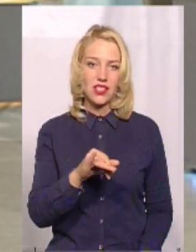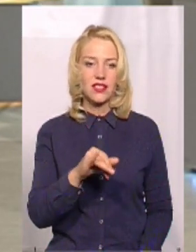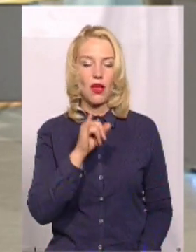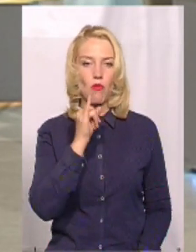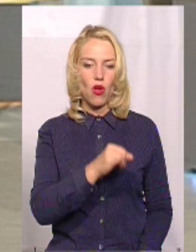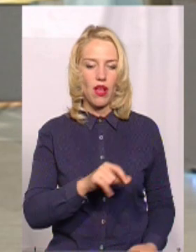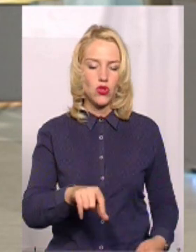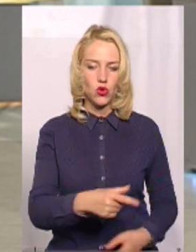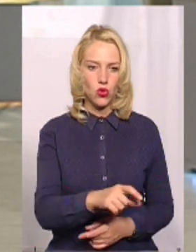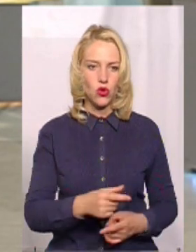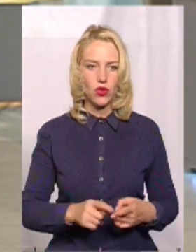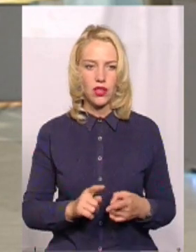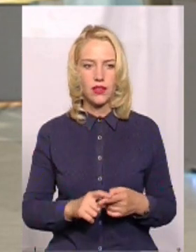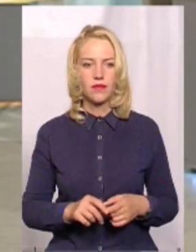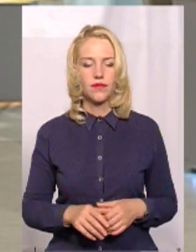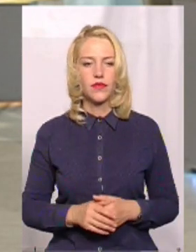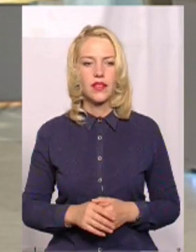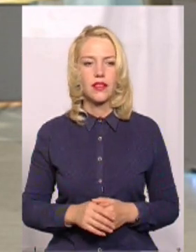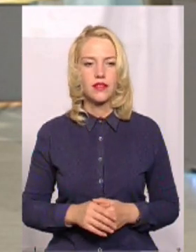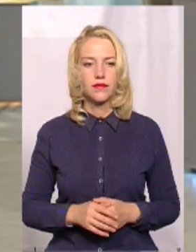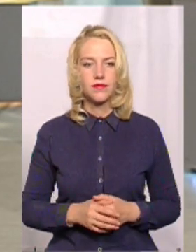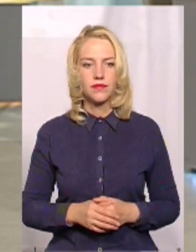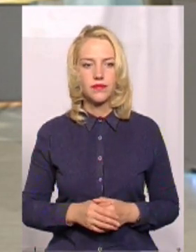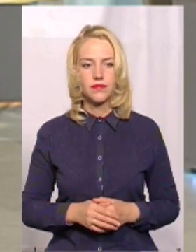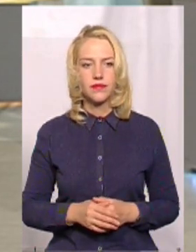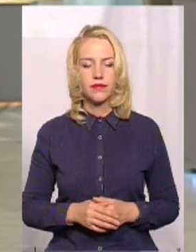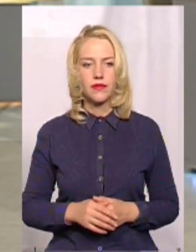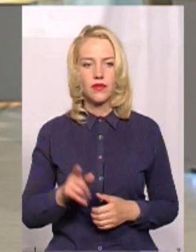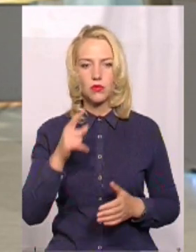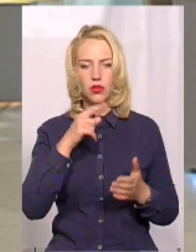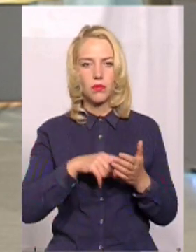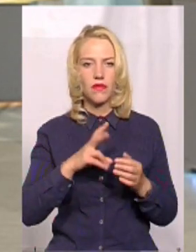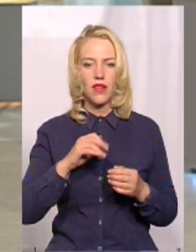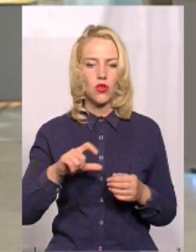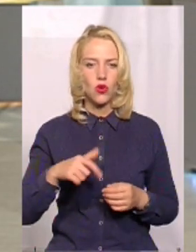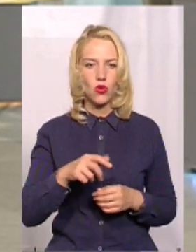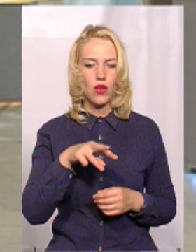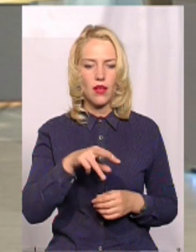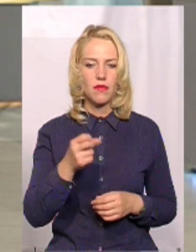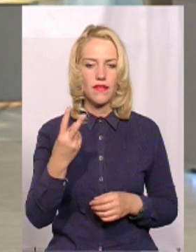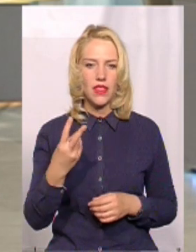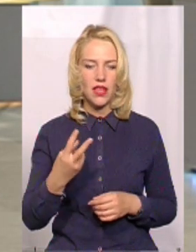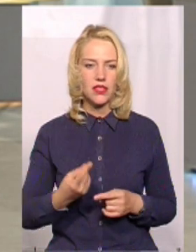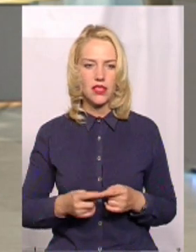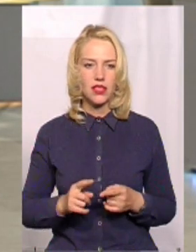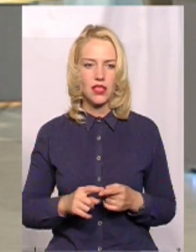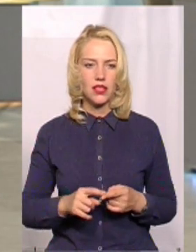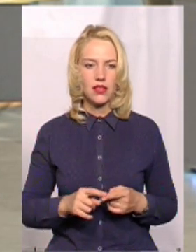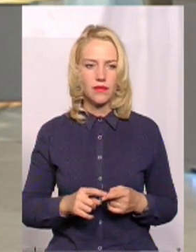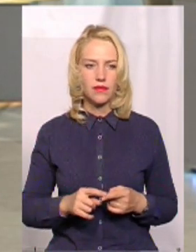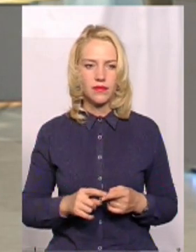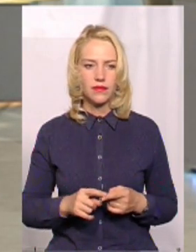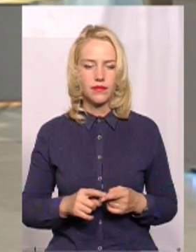відзначив, що дуже хороша. Хмельницькій зроблено частину дороги, потрапив на дорогу М-12, значить, на